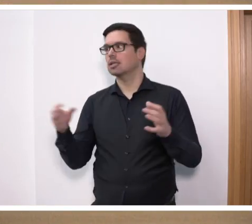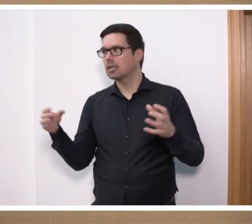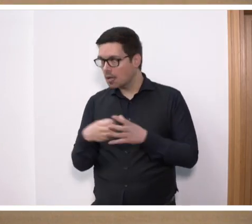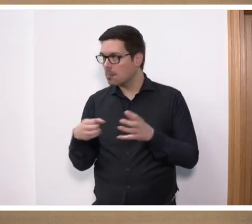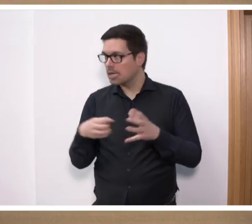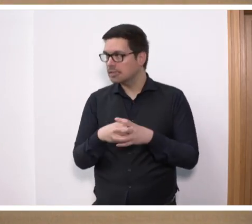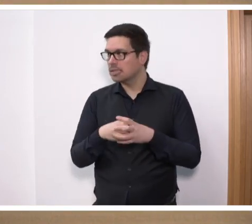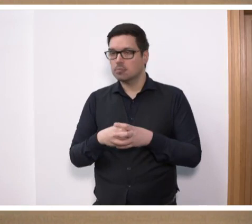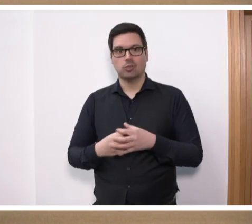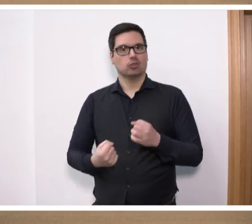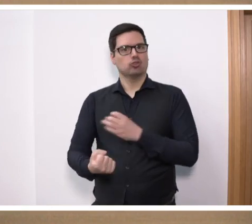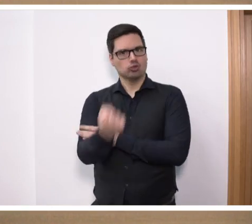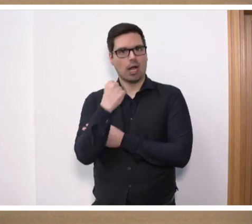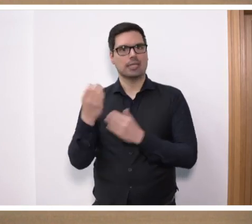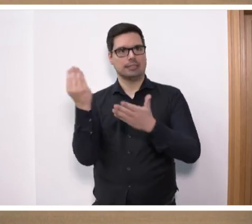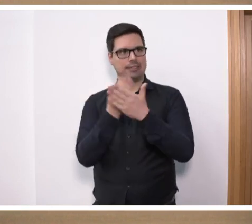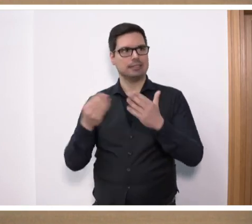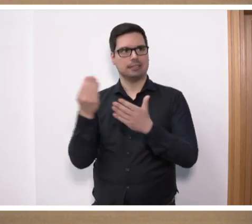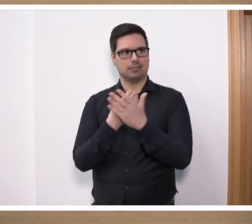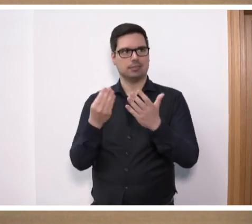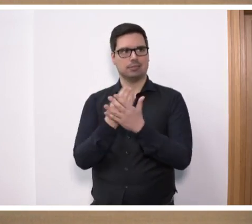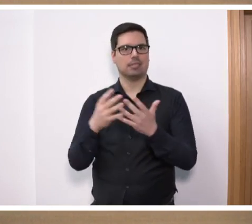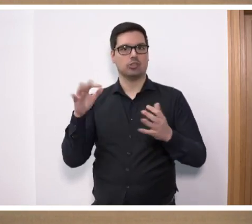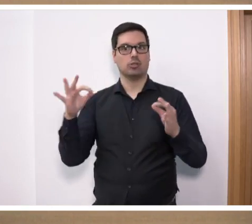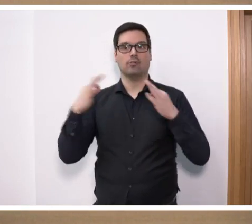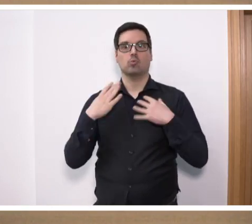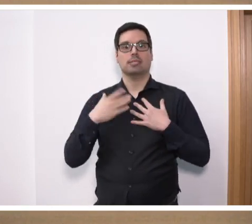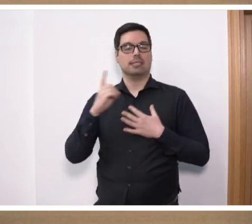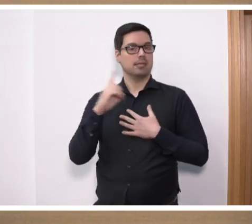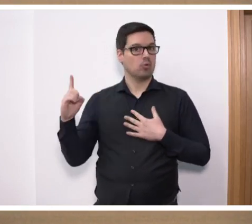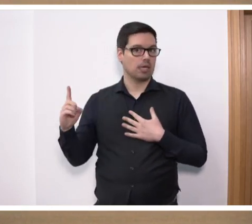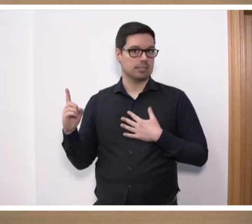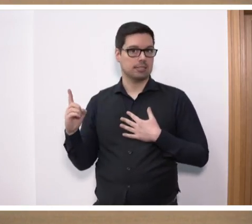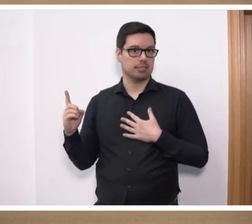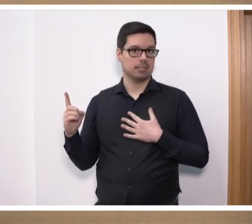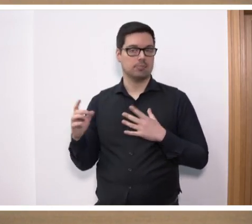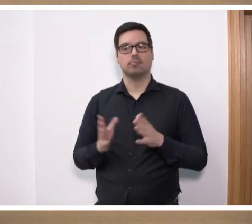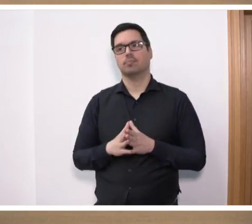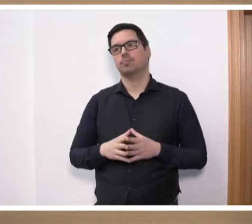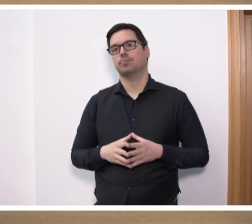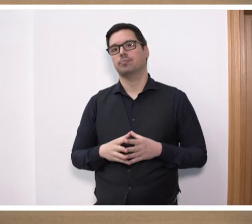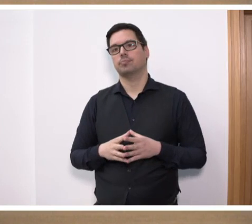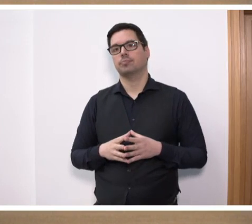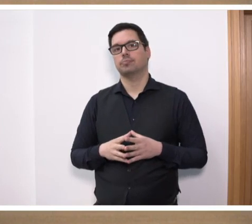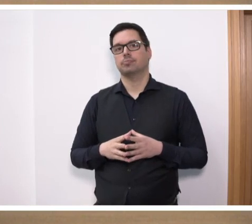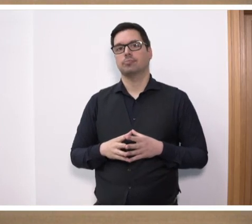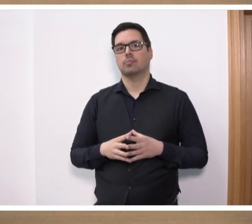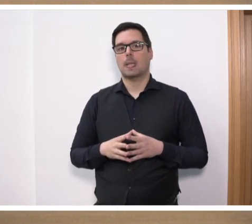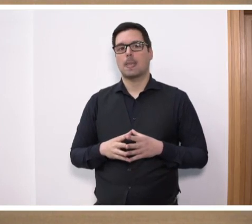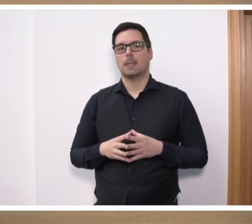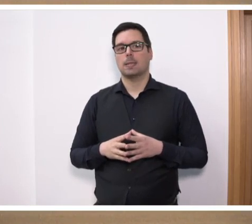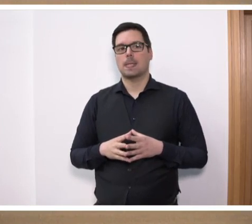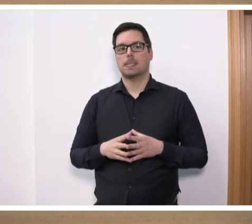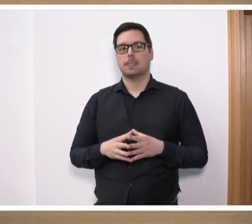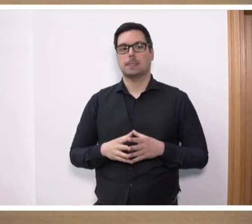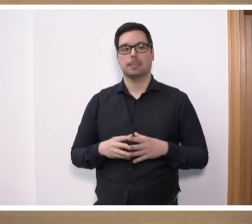ein ganz starkes Zeichen eben für unsere Demokratie gesetzt haben, liebe Kolleginnen und Kollegen. Und ich sage